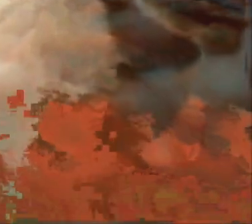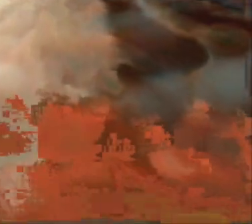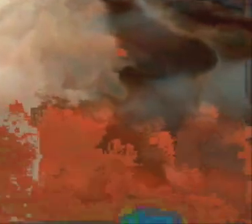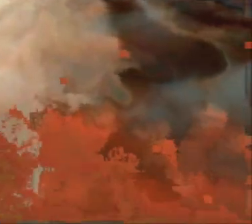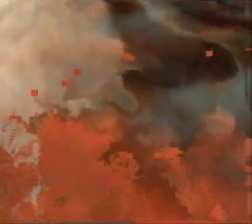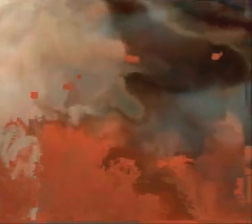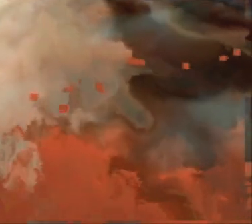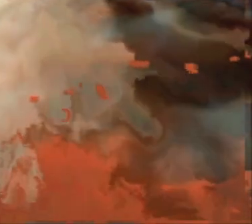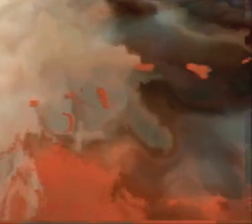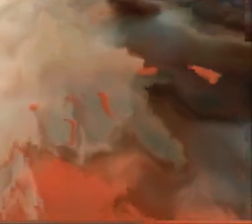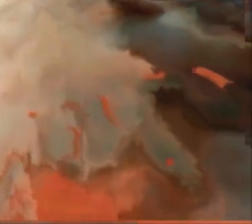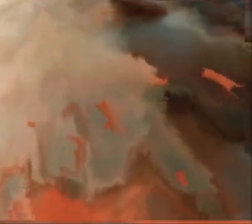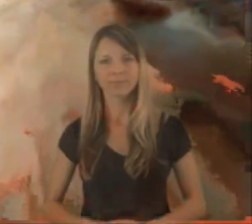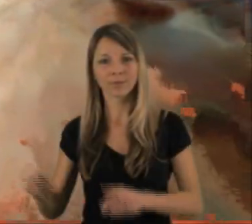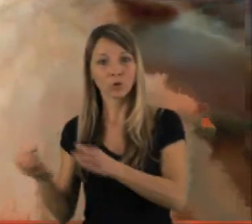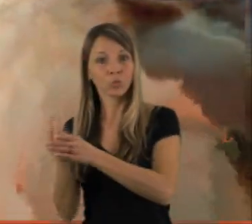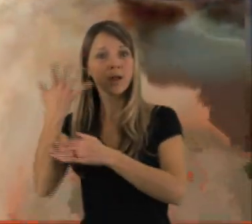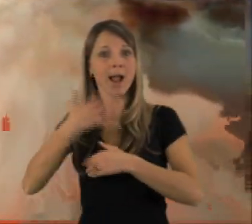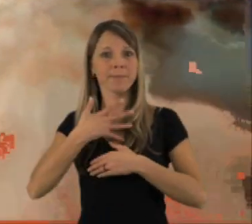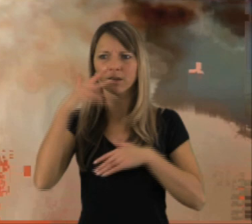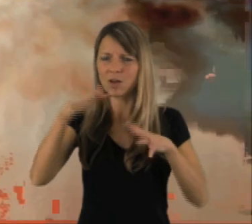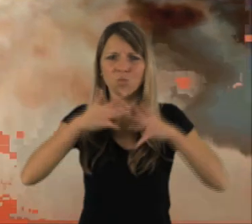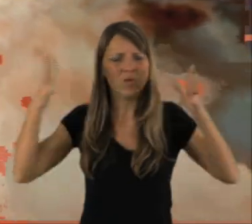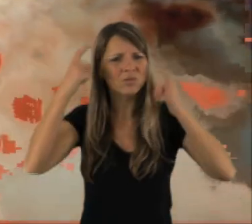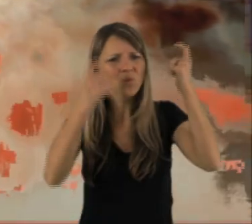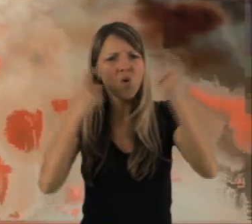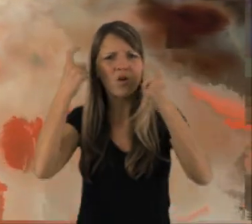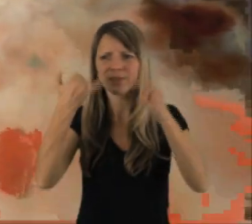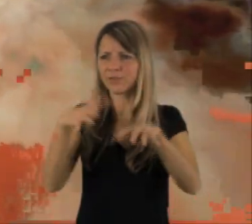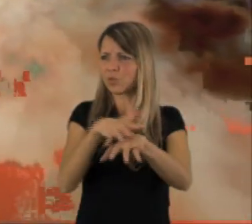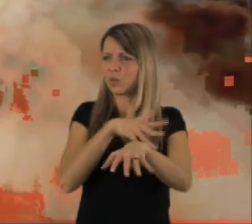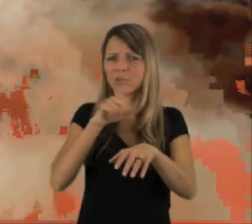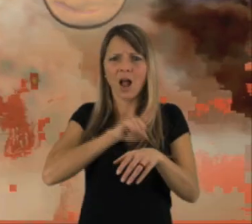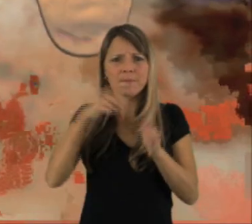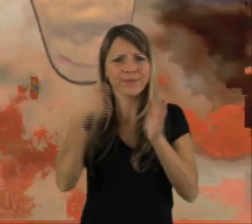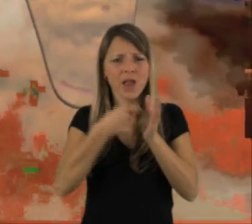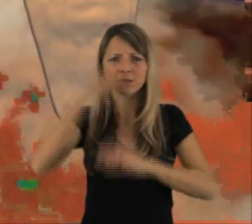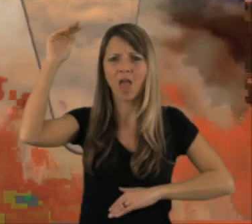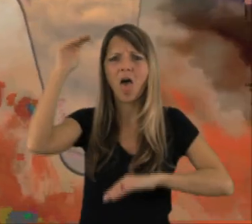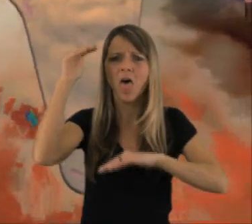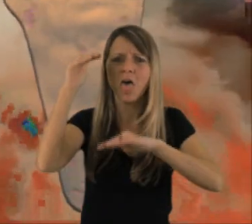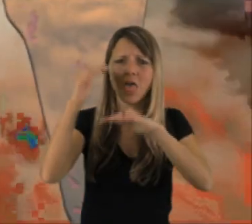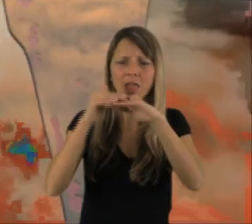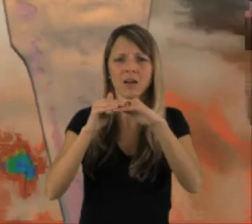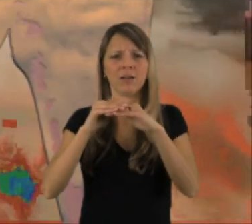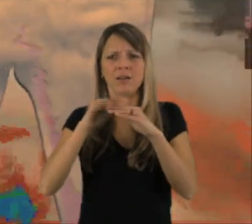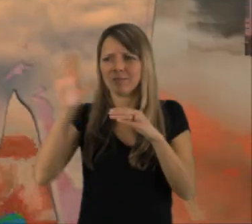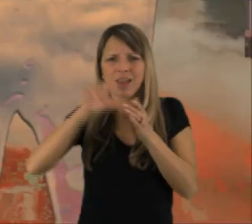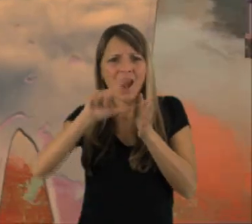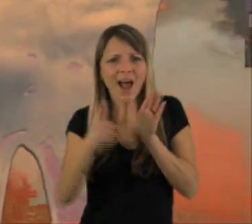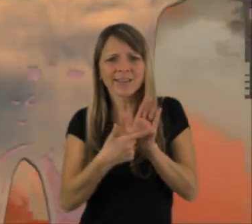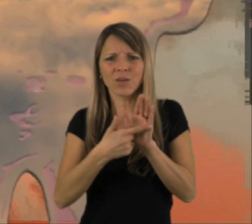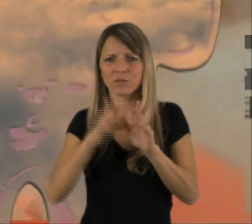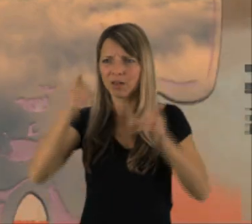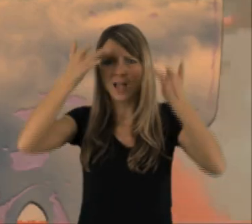entprofessionalisiert? Das ist die große Sorge der Urheber. Viele fühlen sich im Netz nicht mehr wertgeschätzt.